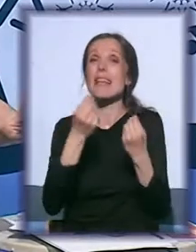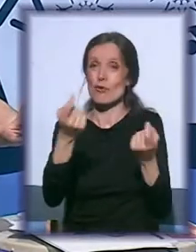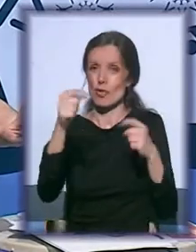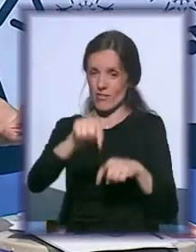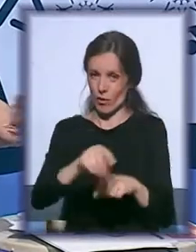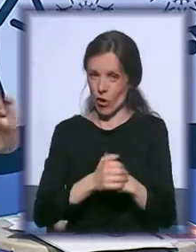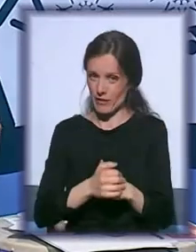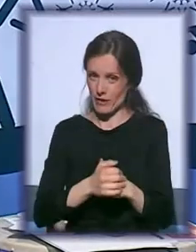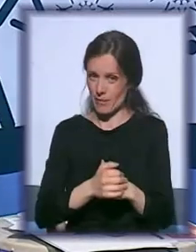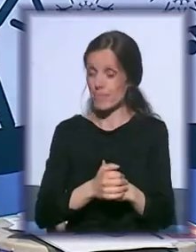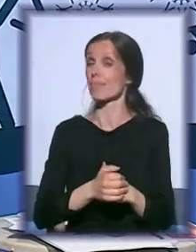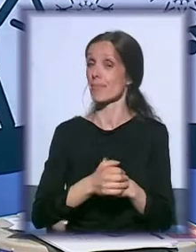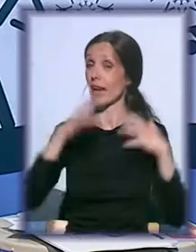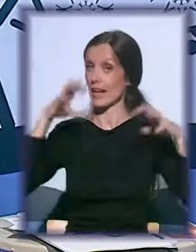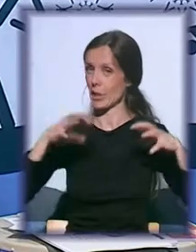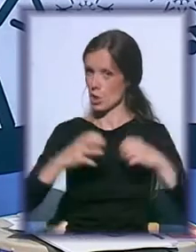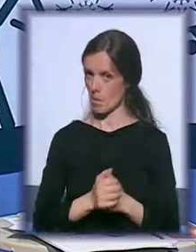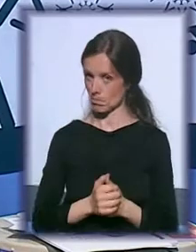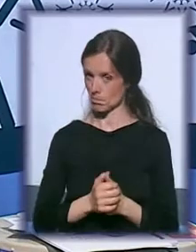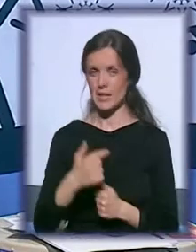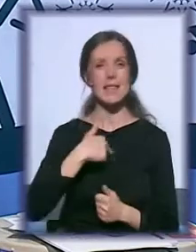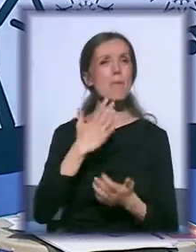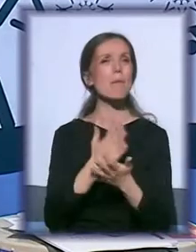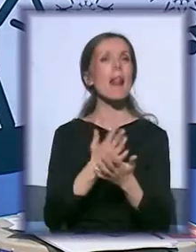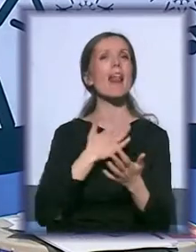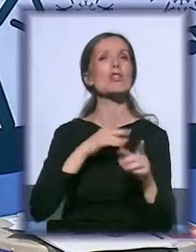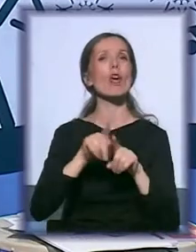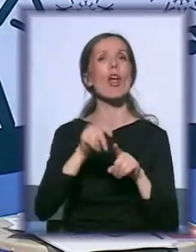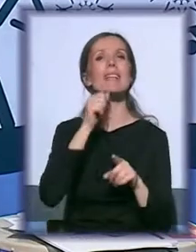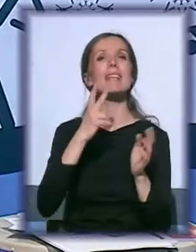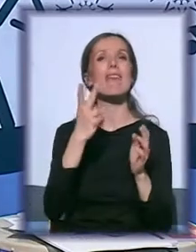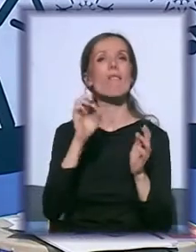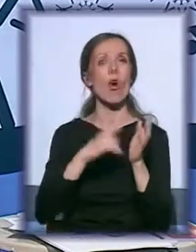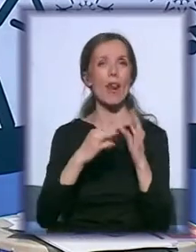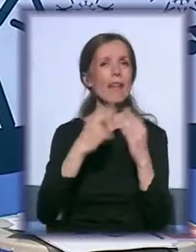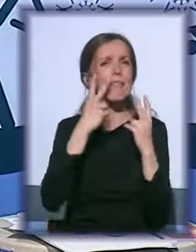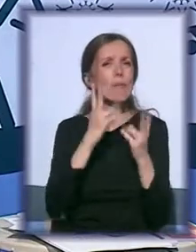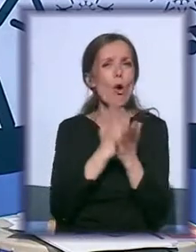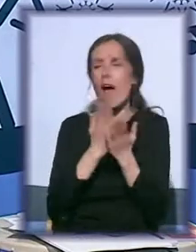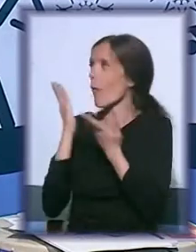Znači, došli smo do te kiše. Se nama je bila naša koleginica Ivona i da vidimo kako je to bilo.